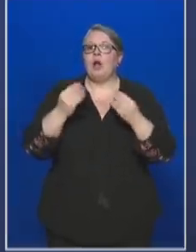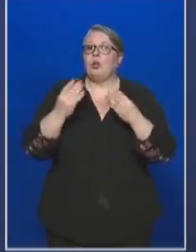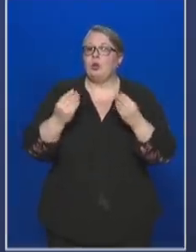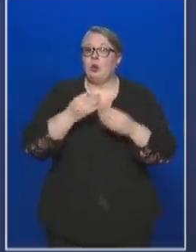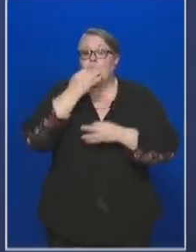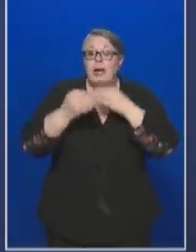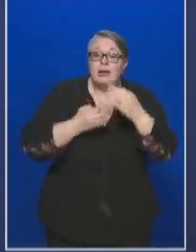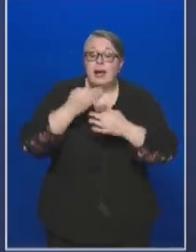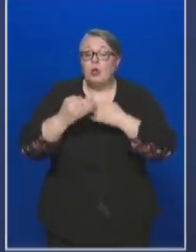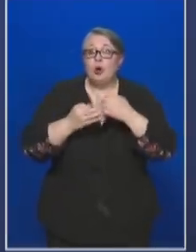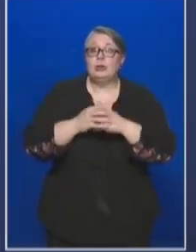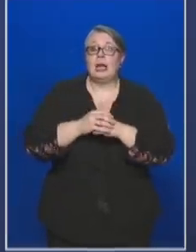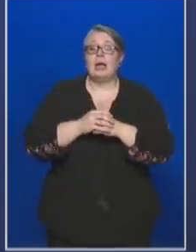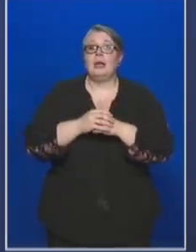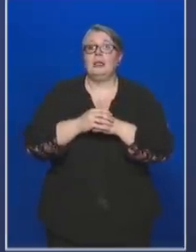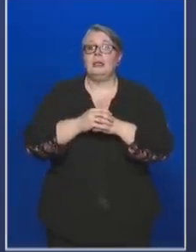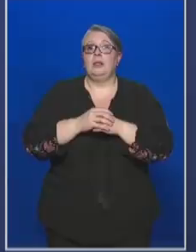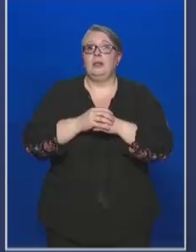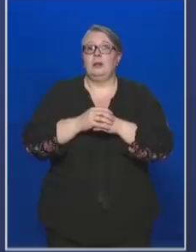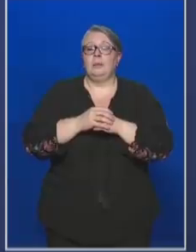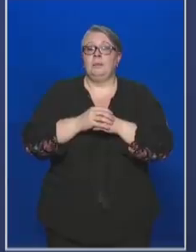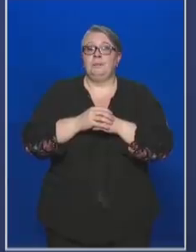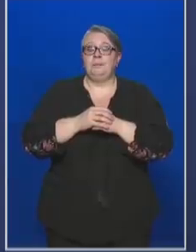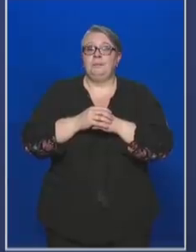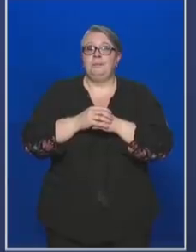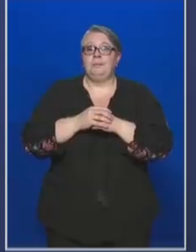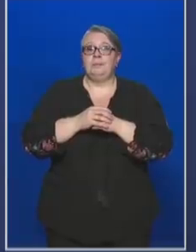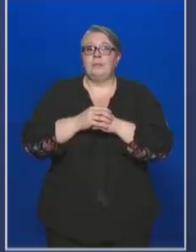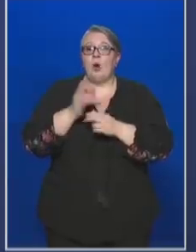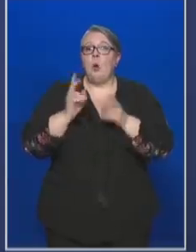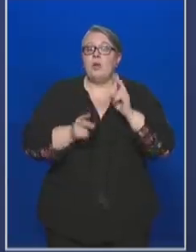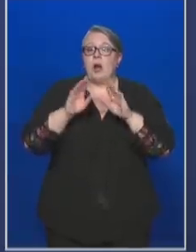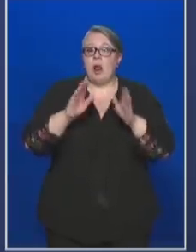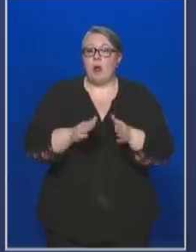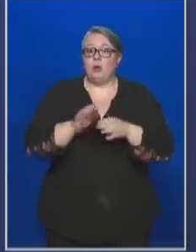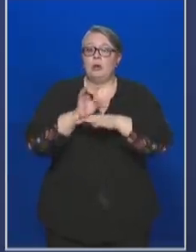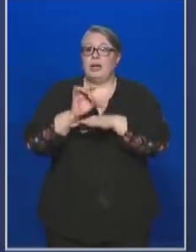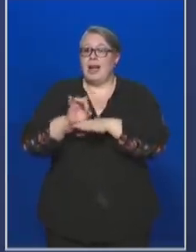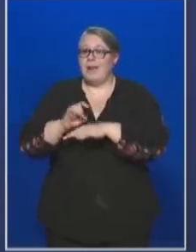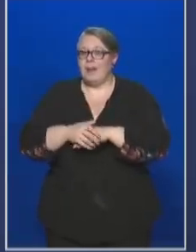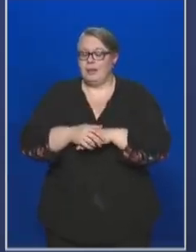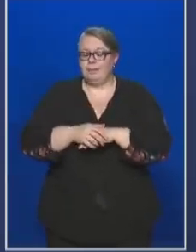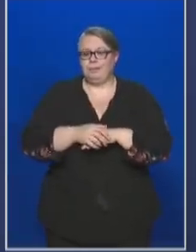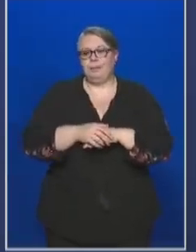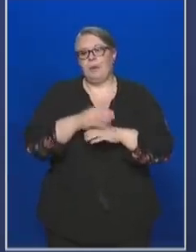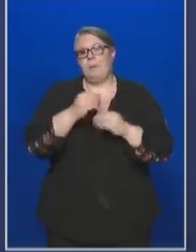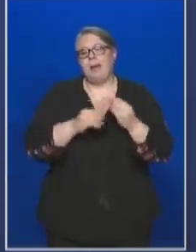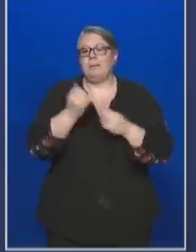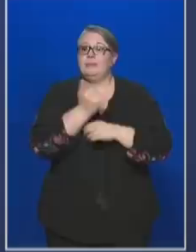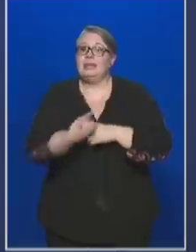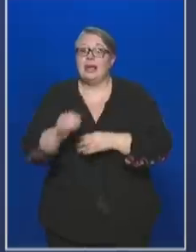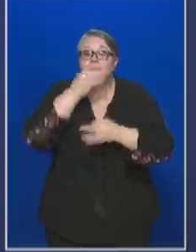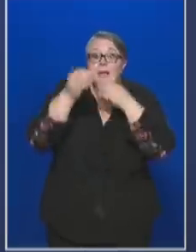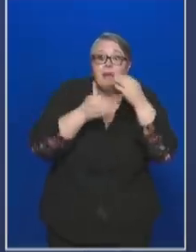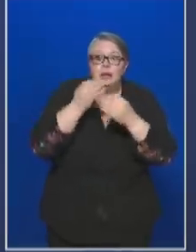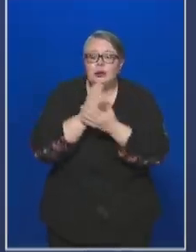sokan érdeklődnek, hogy hogyan alakul a járvány, hiszen mindenki erre